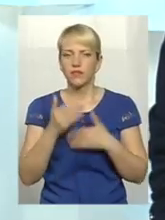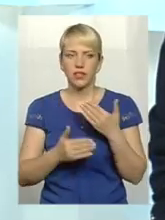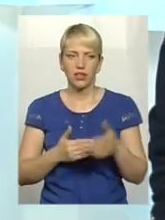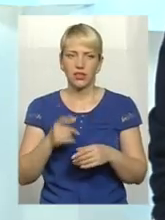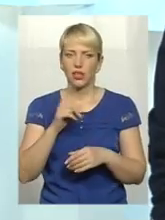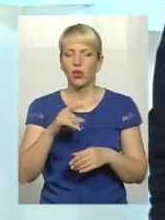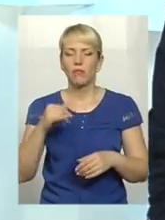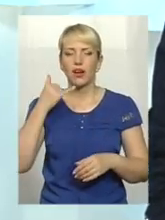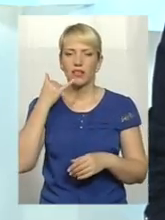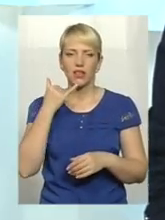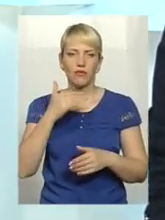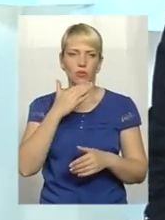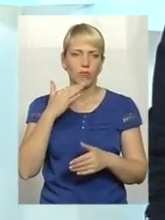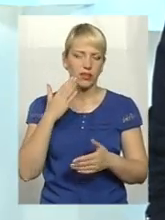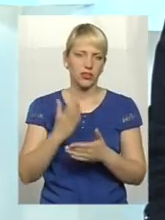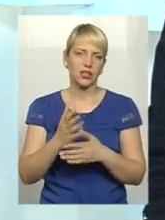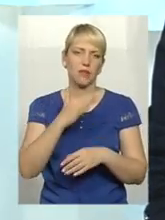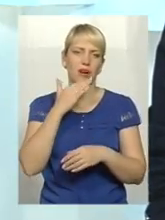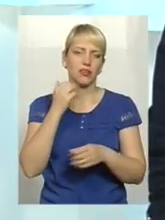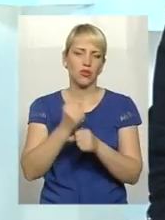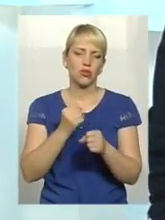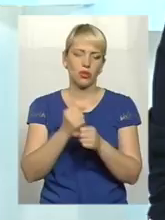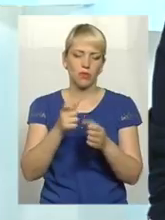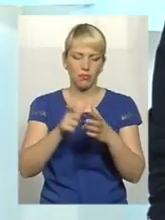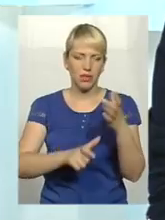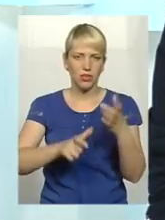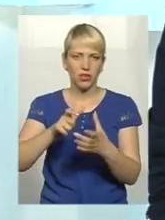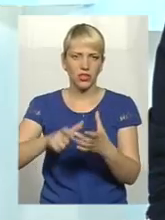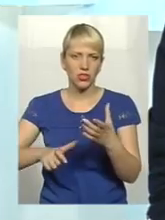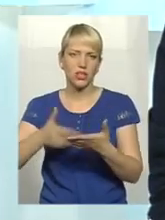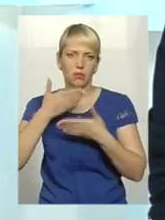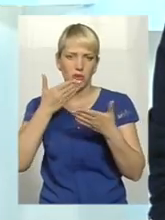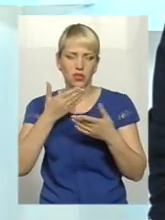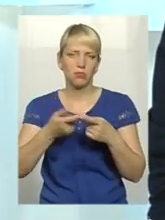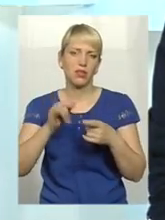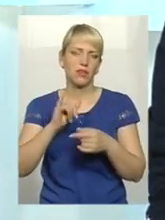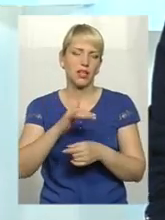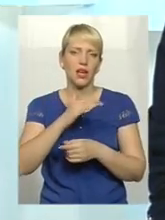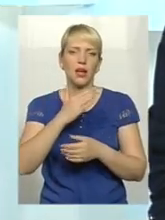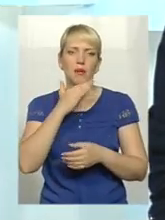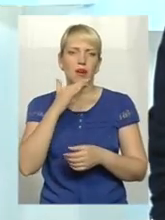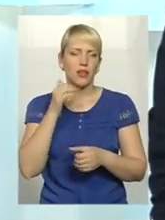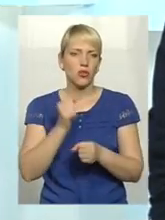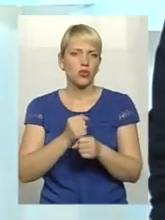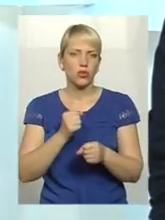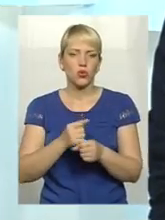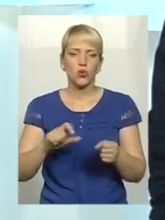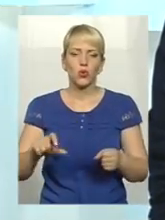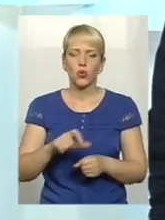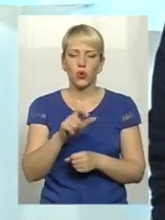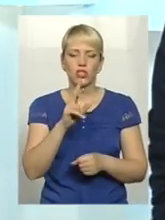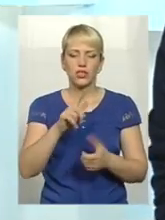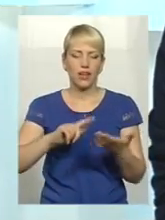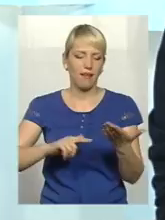Номера телефонів, багато розроблено і методичних посібників, і багато розроблено вже і дорожних, так називаємих,